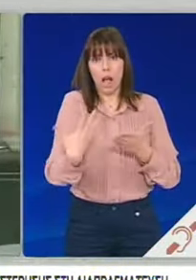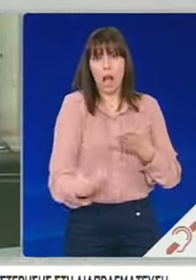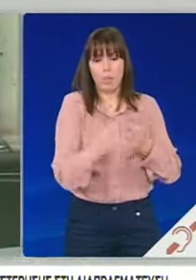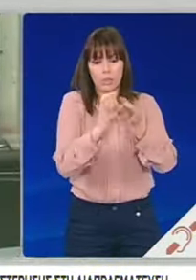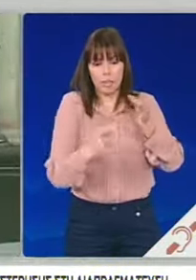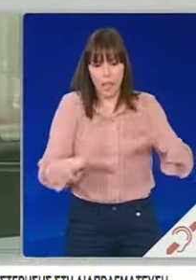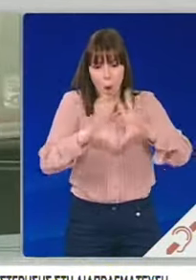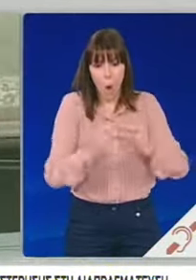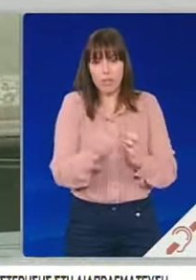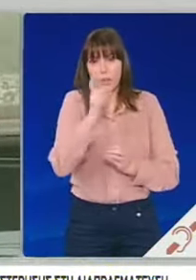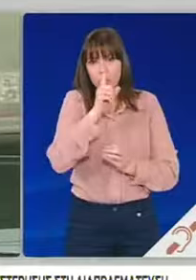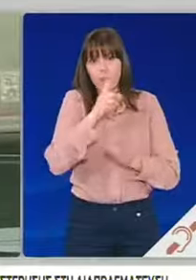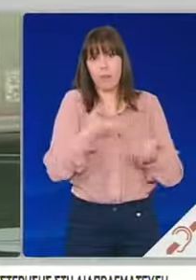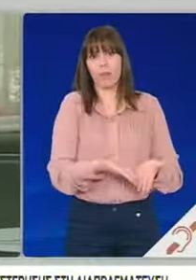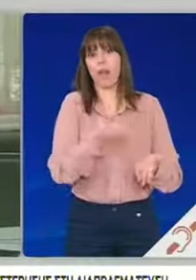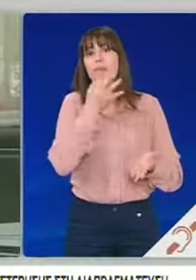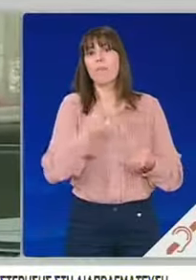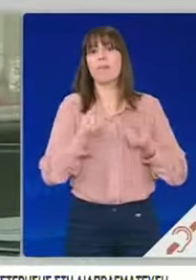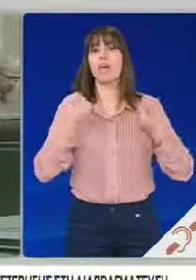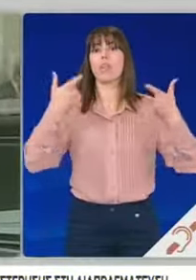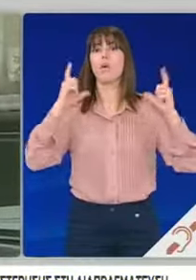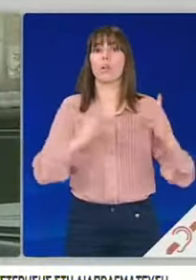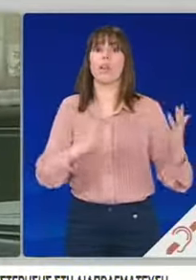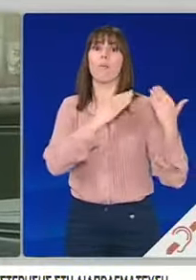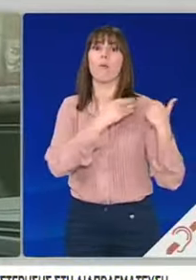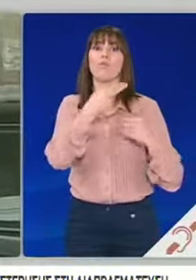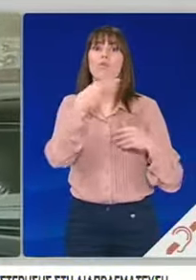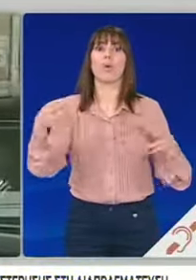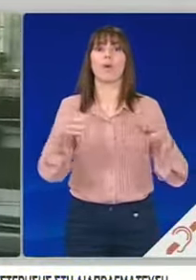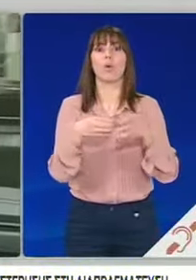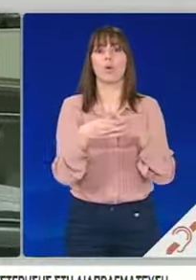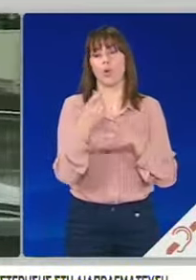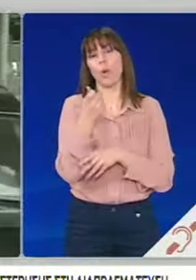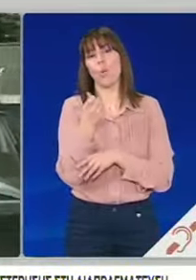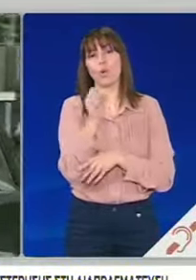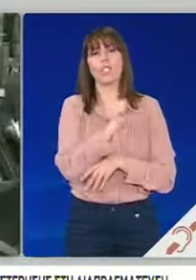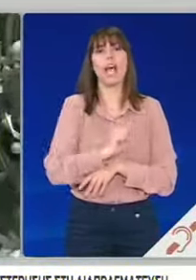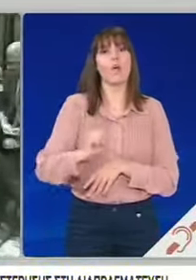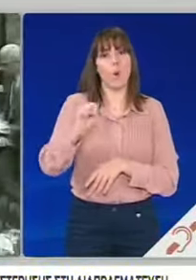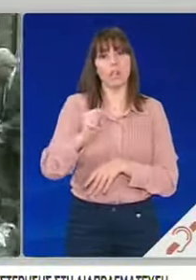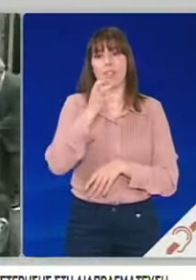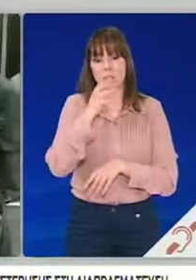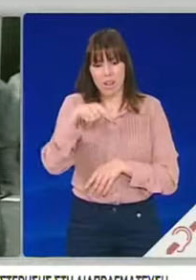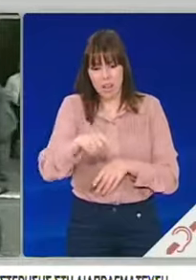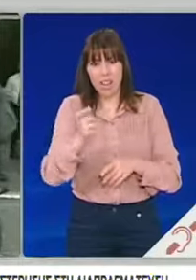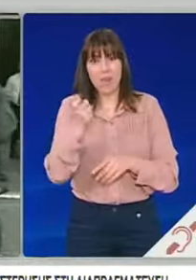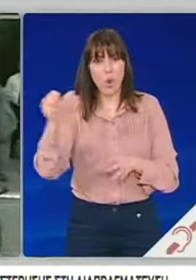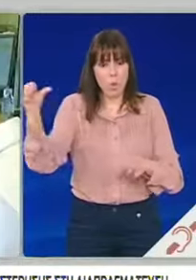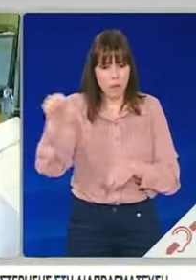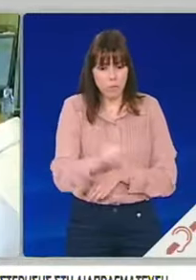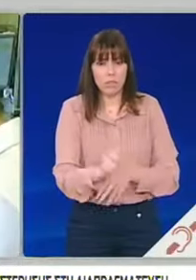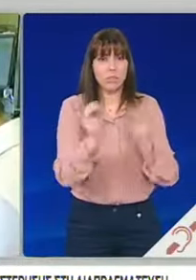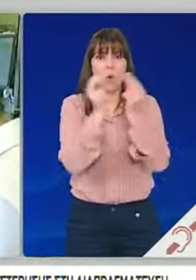τομεάρχης οικονομικών της Ν.Δ. Χρήστος Ταϊκούρας, τονίζοντας πως η επιστροφή στην ύφεση είναι το αποτέλεσμα της